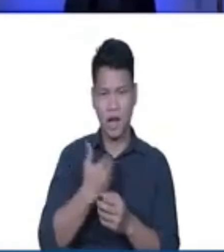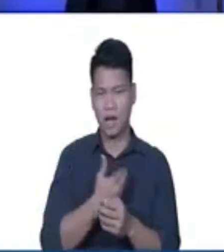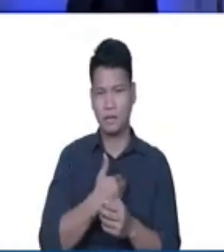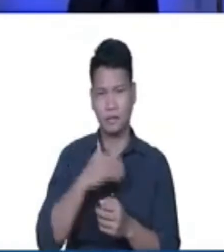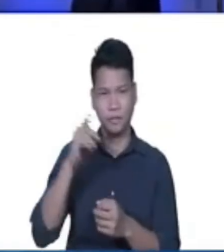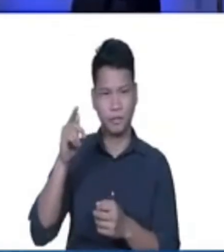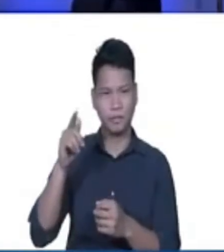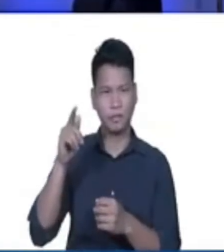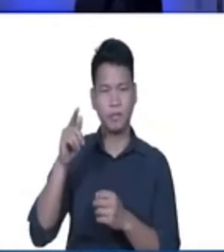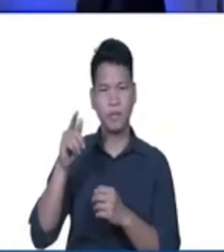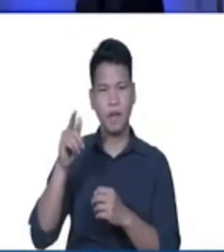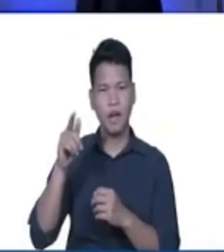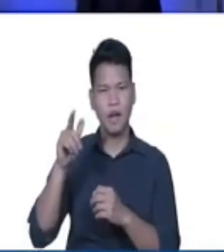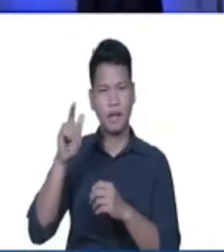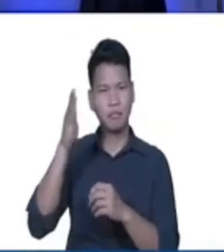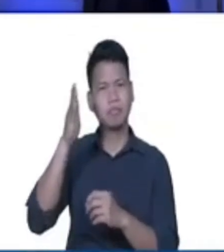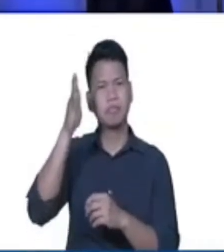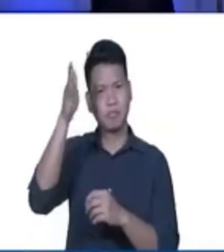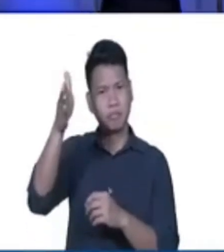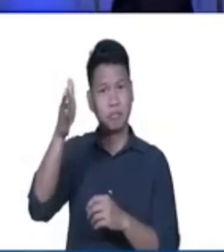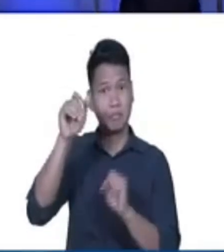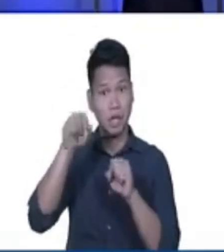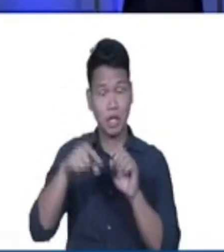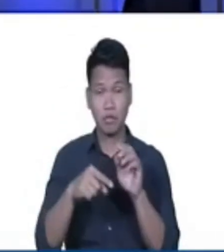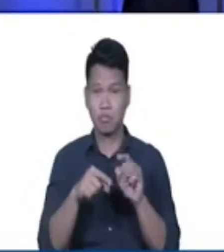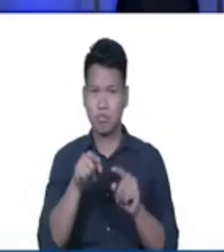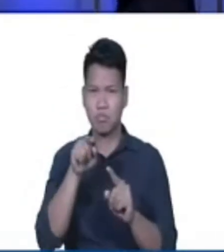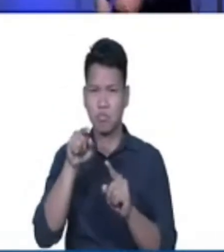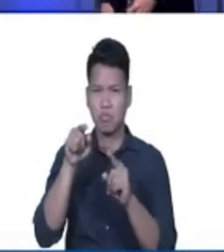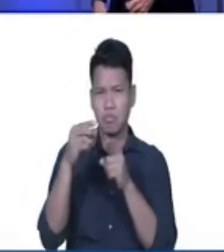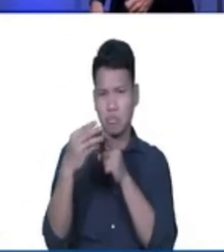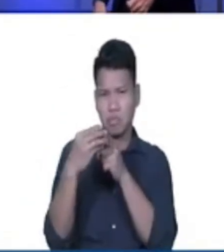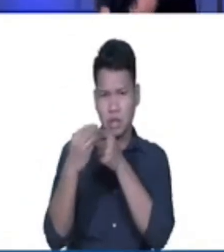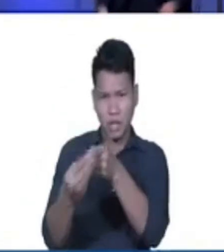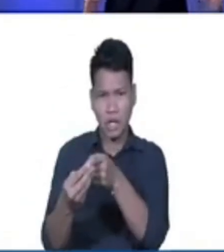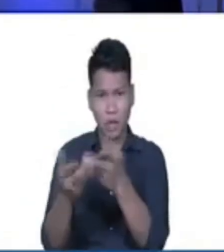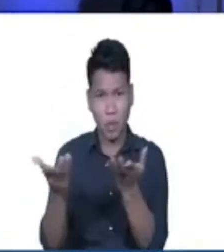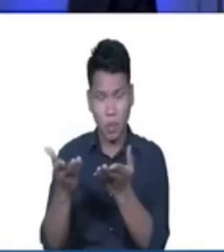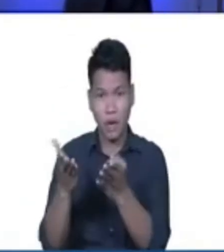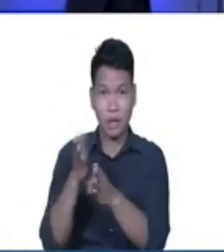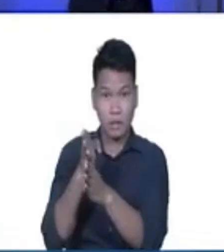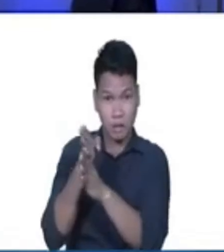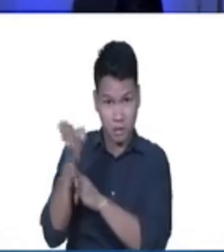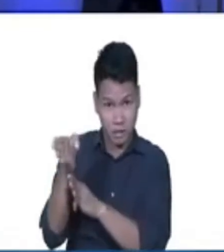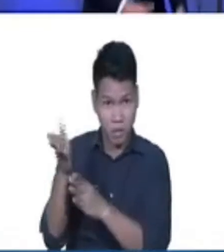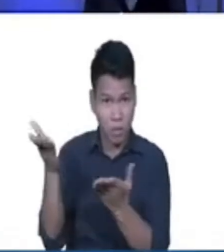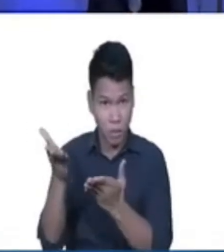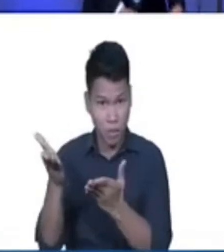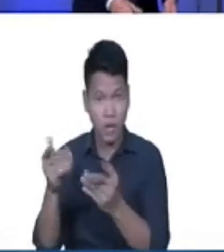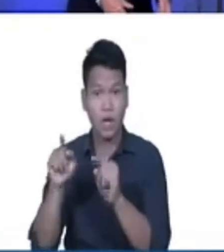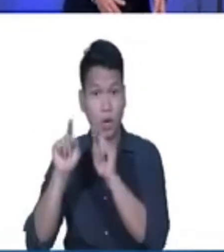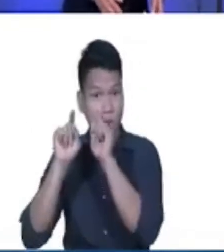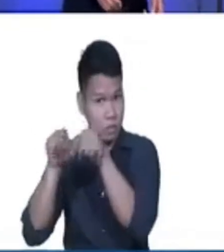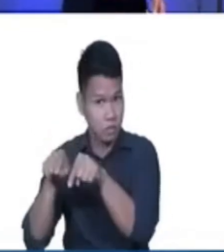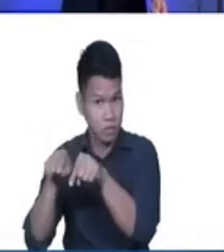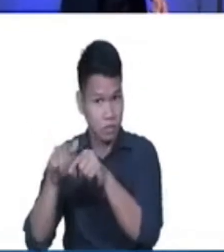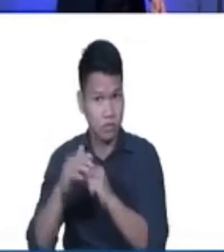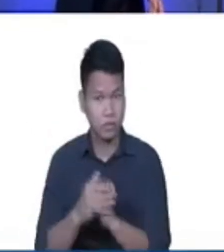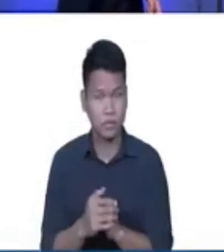ito po yung bisagra na magtuturo kung saan po ang ating destinasyon, saan po yung ating patutunguhan.